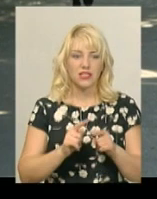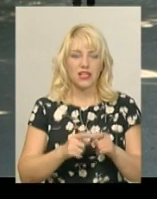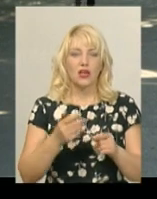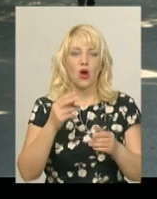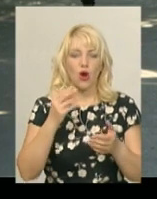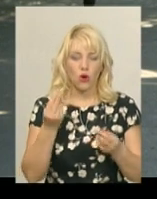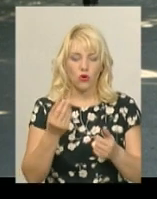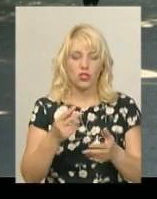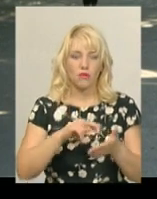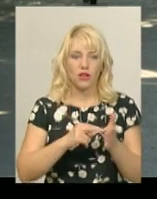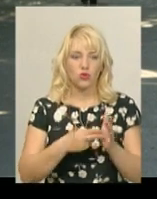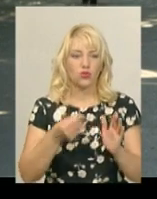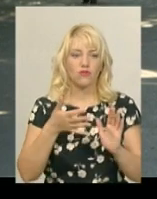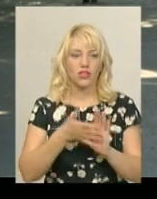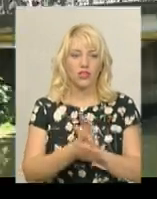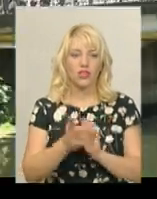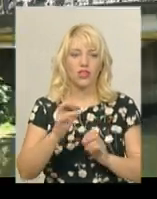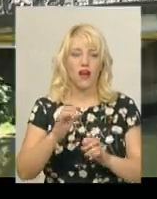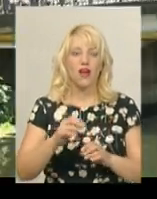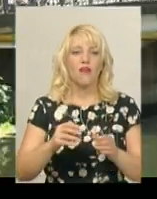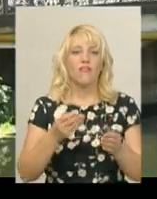на виготовлення проєктно-кошторисної документації.